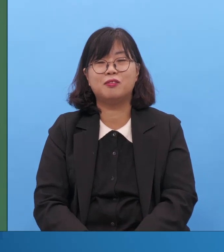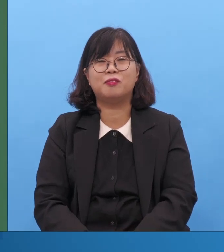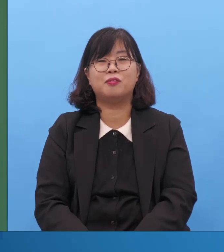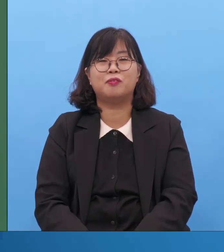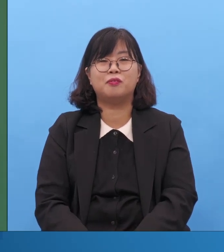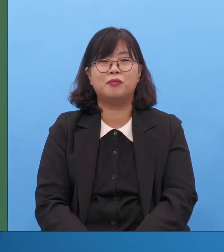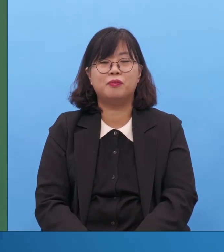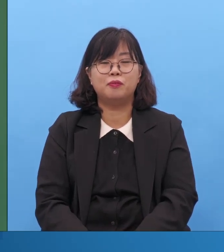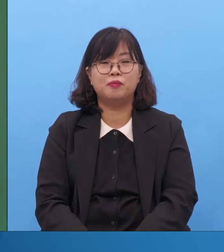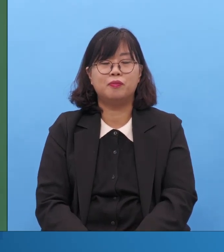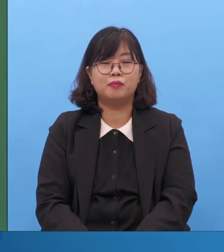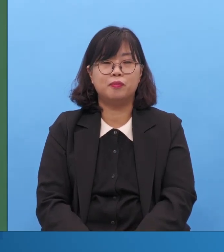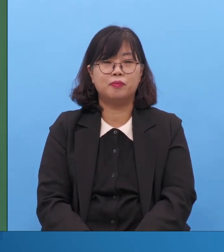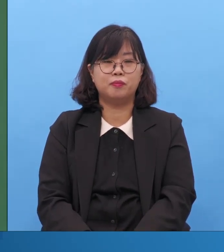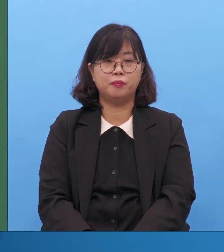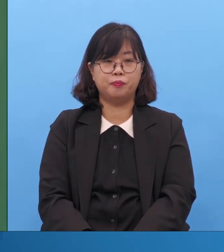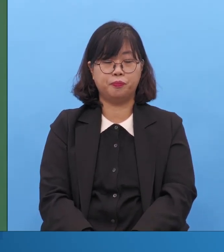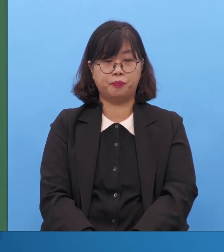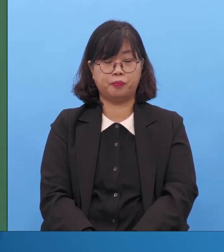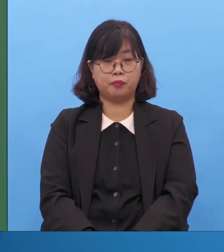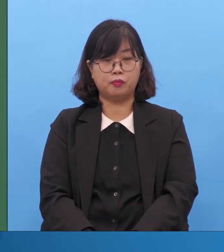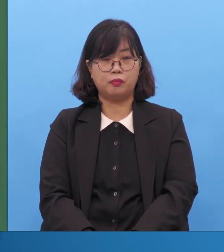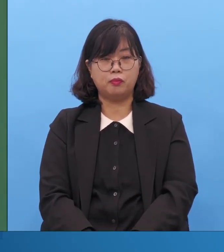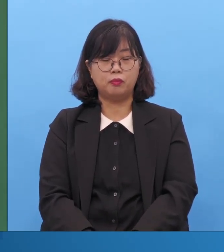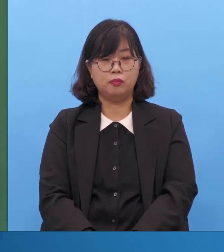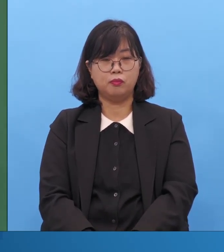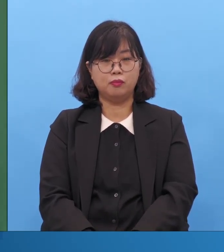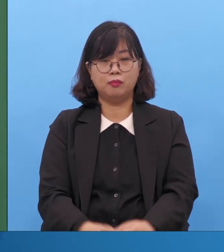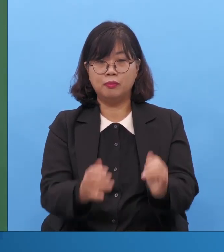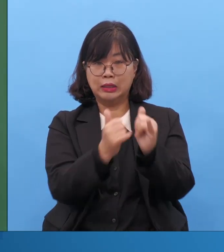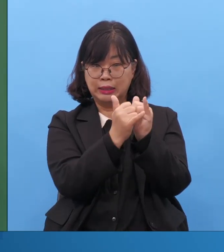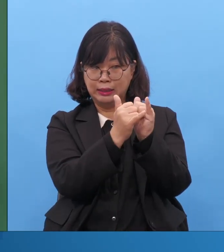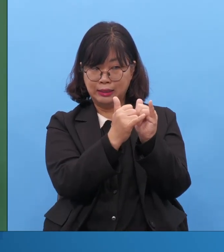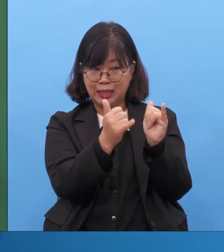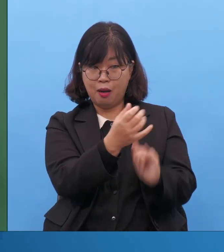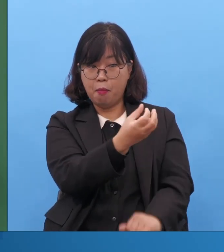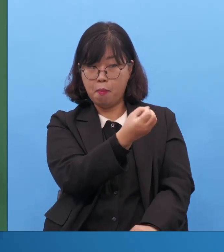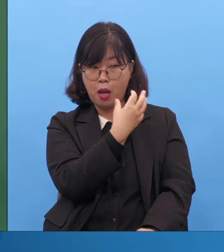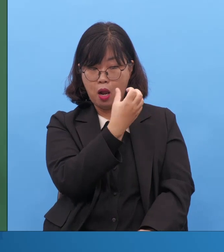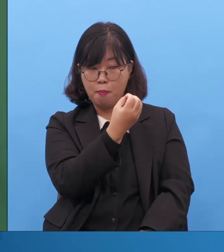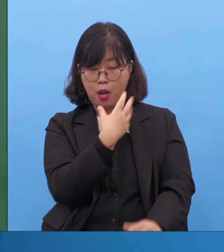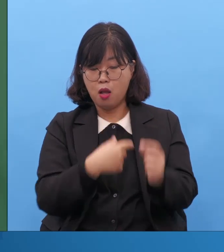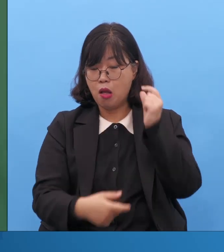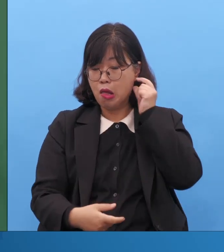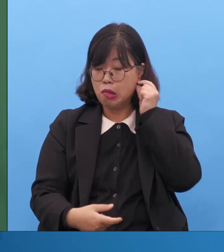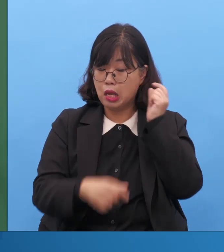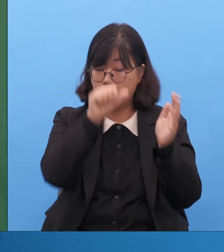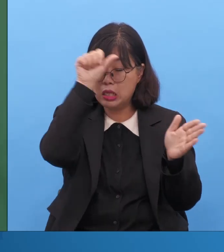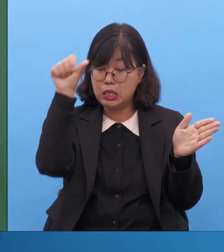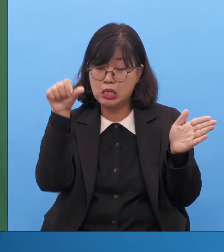자, 여기에다가 내 기중한 인생을 담아서는 안 되죠 그렇죠